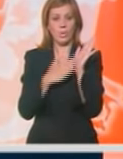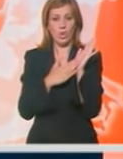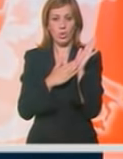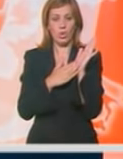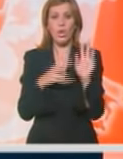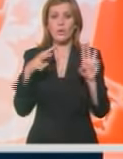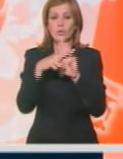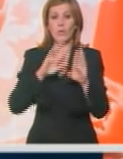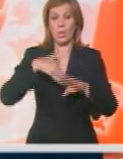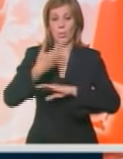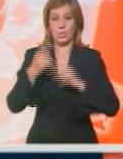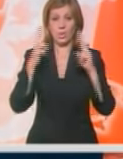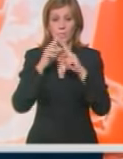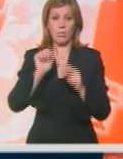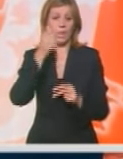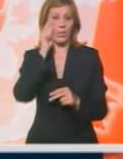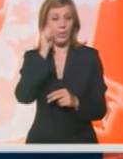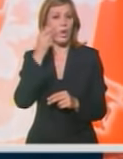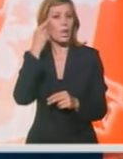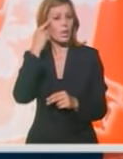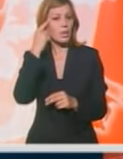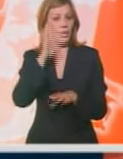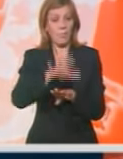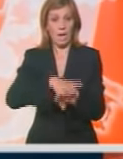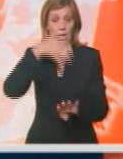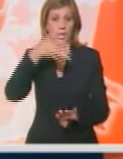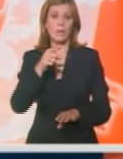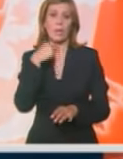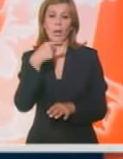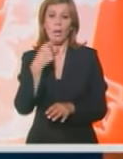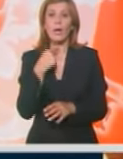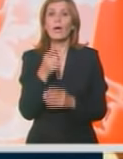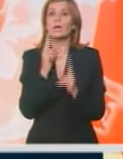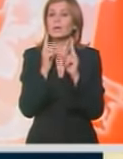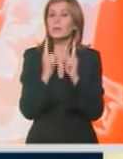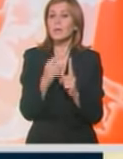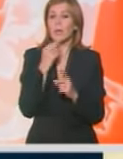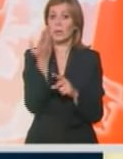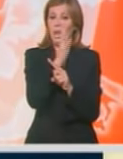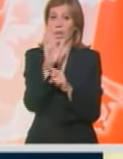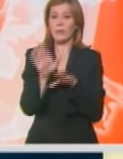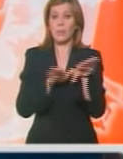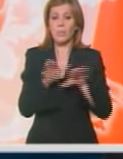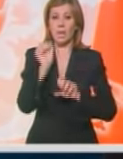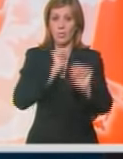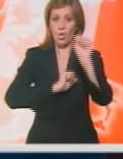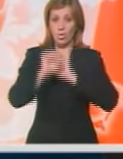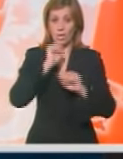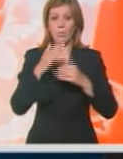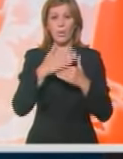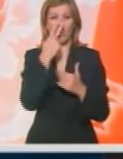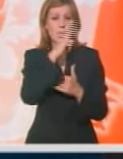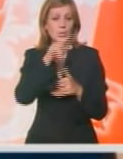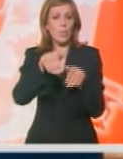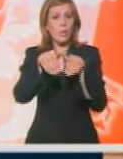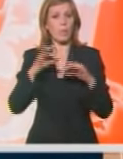Šudanovac je posle sastanka sa prvim čovekom Kineskog parlamenta rekao da činjenica da je delegaciju Ministarstva odbrane prilikom posete